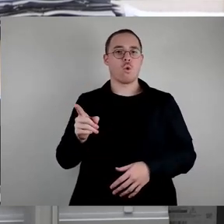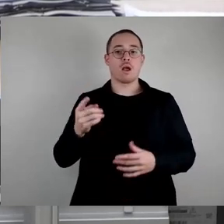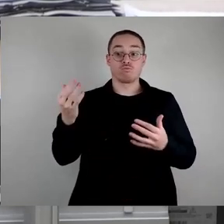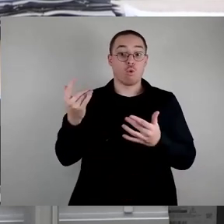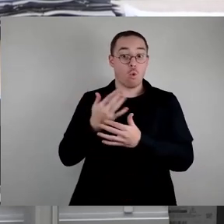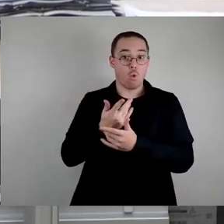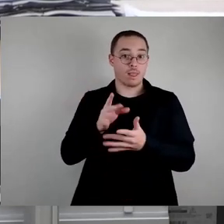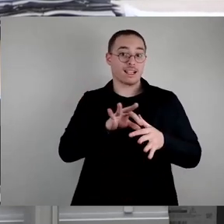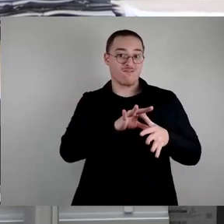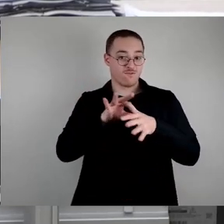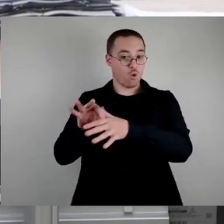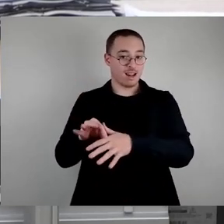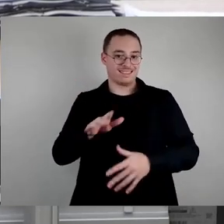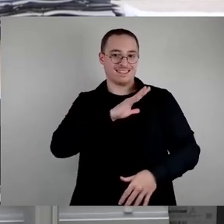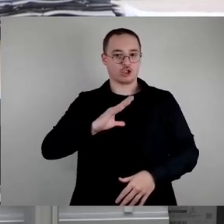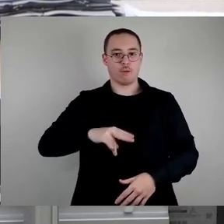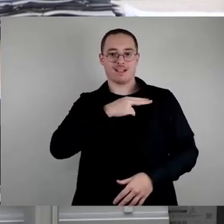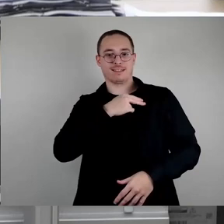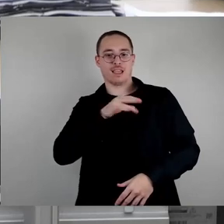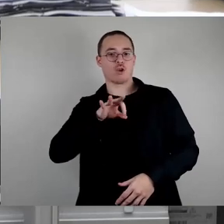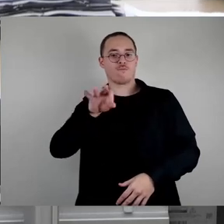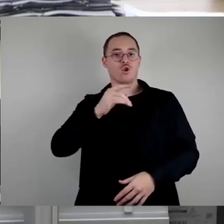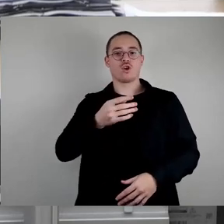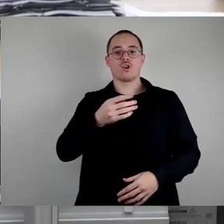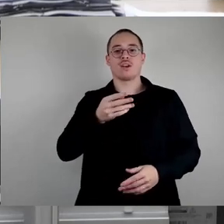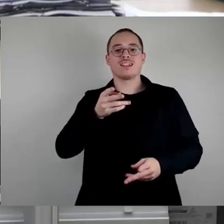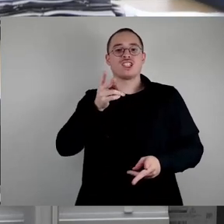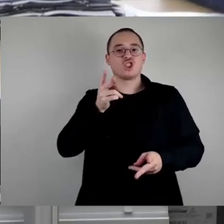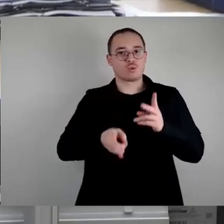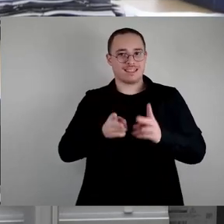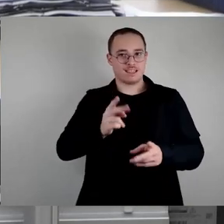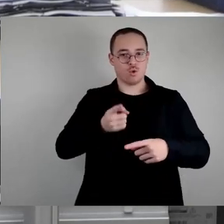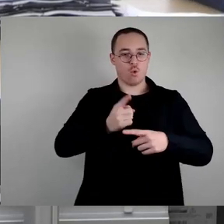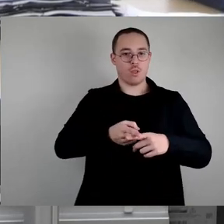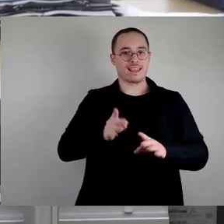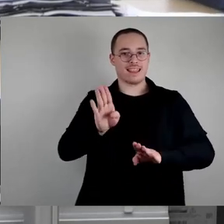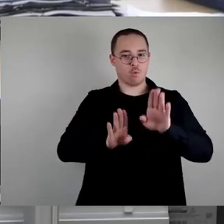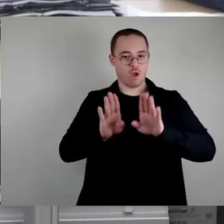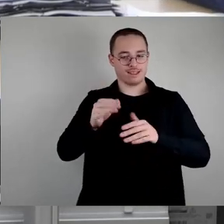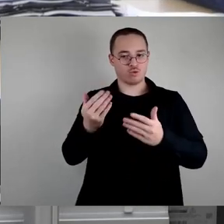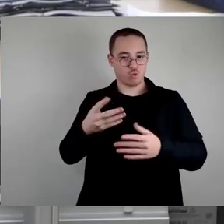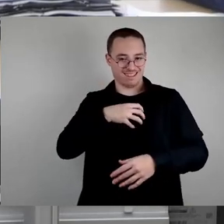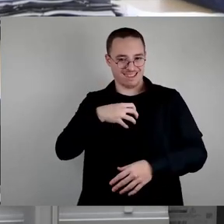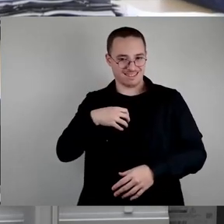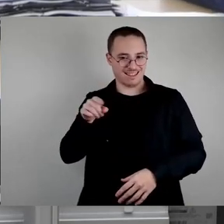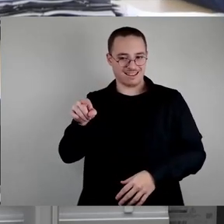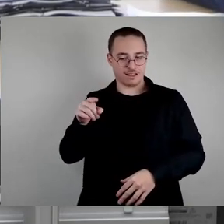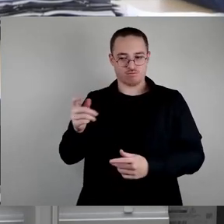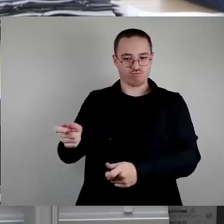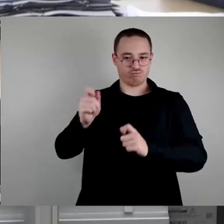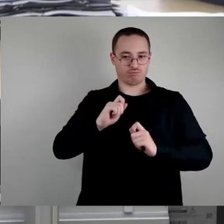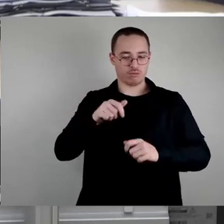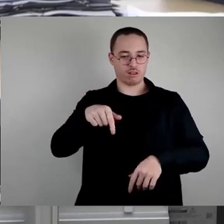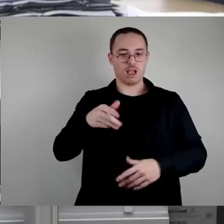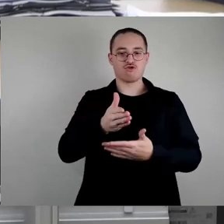für Justiz und Demokratie Dresden eine Förderung hat zukommen lassen, genau für den Ausbau von Stadtteilfonds und